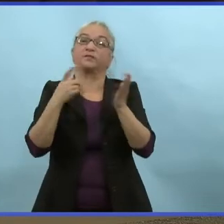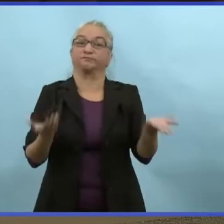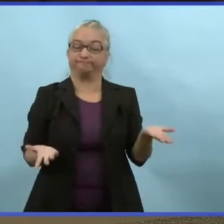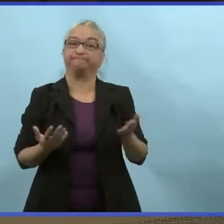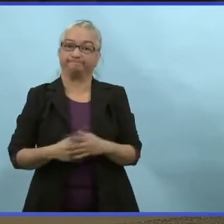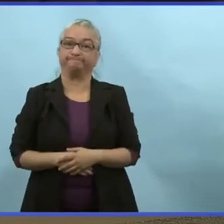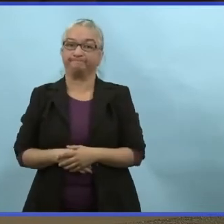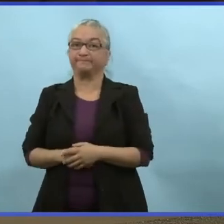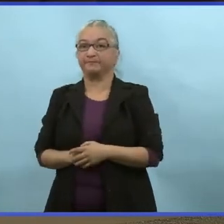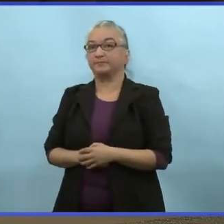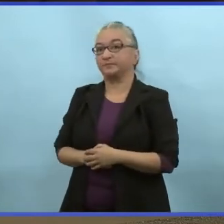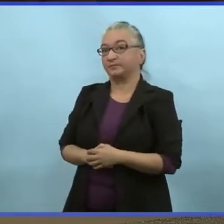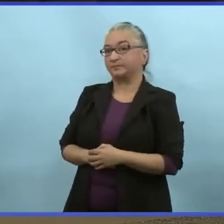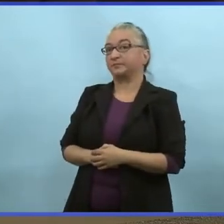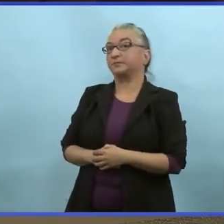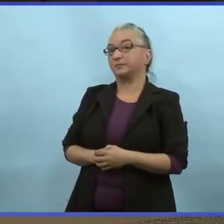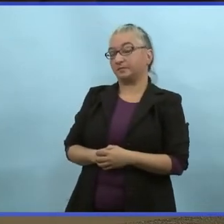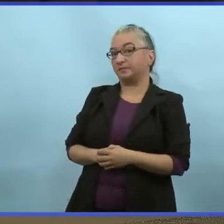vaccination.